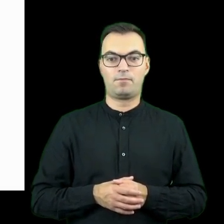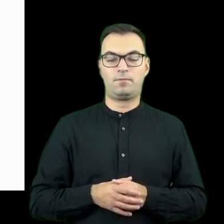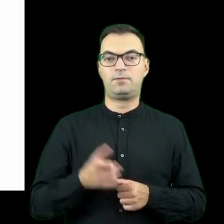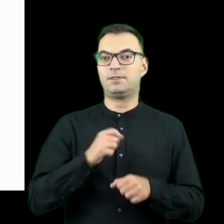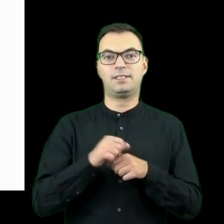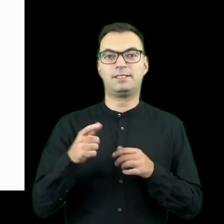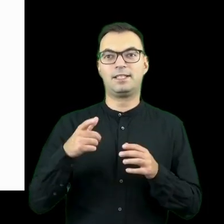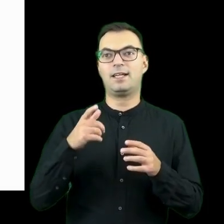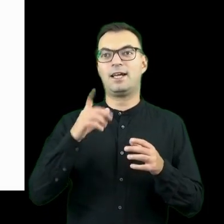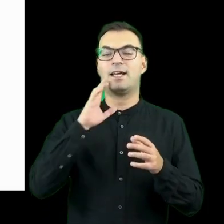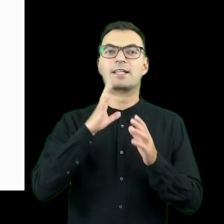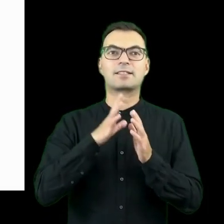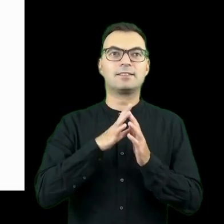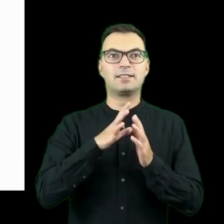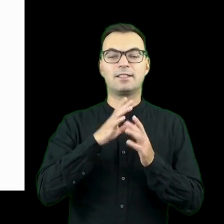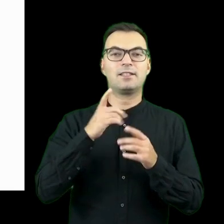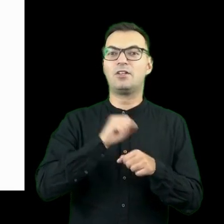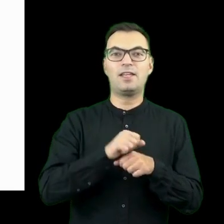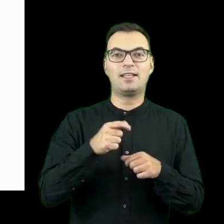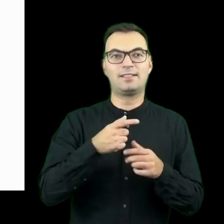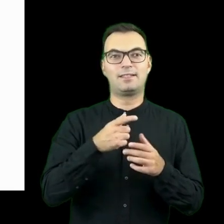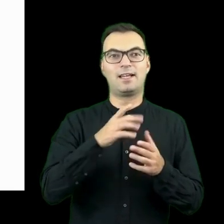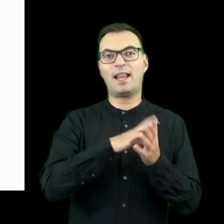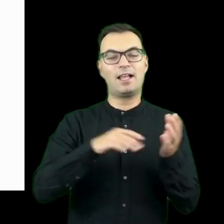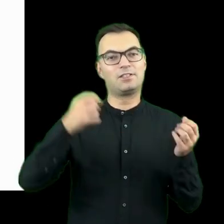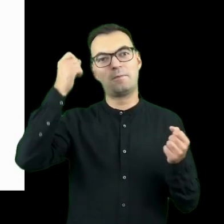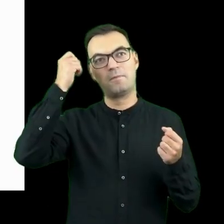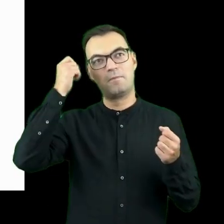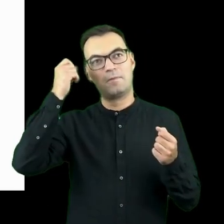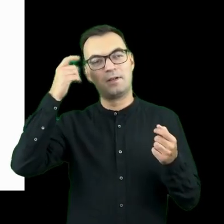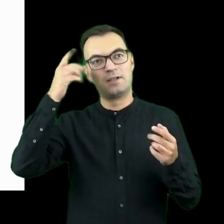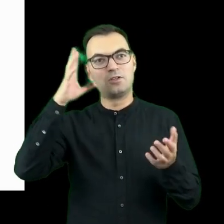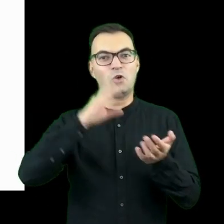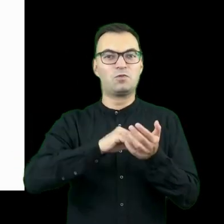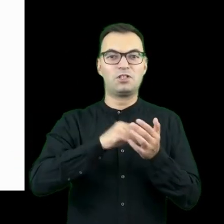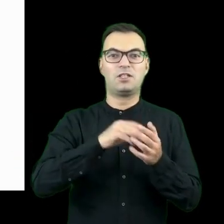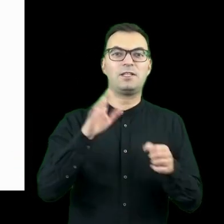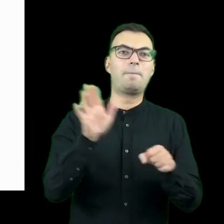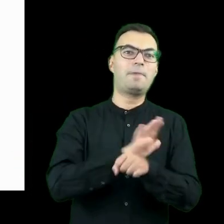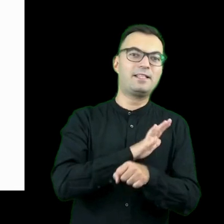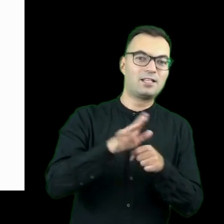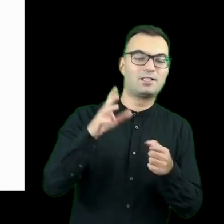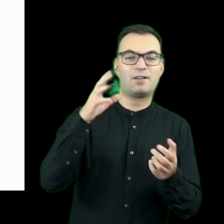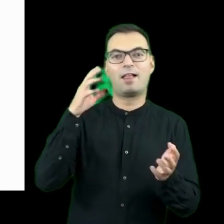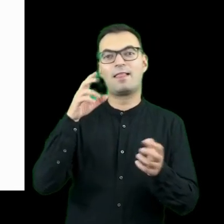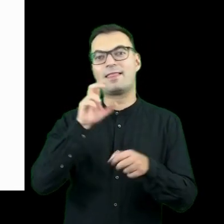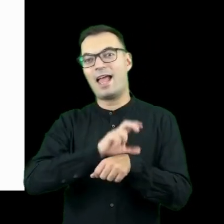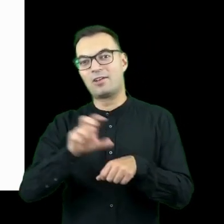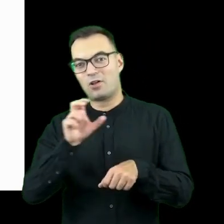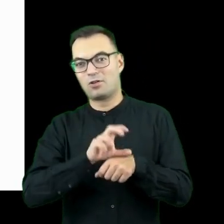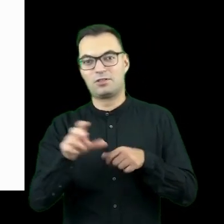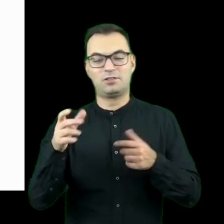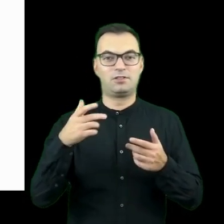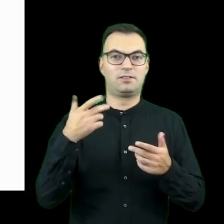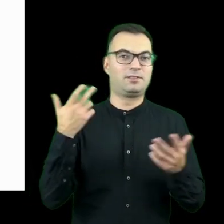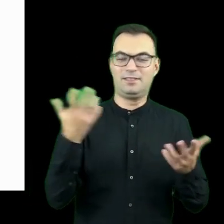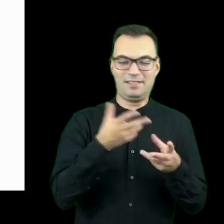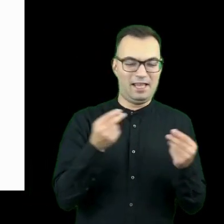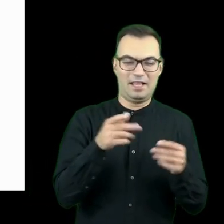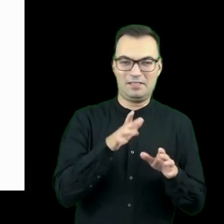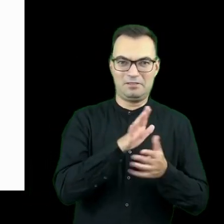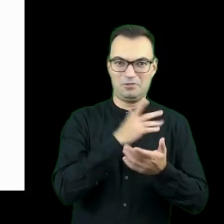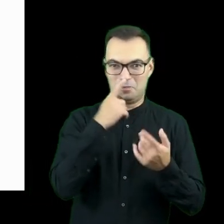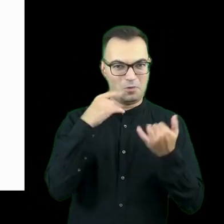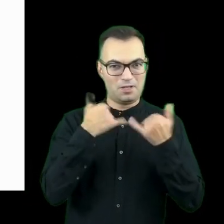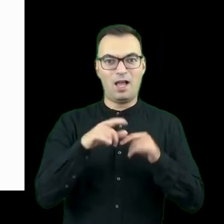z klasycznym podłożem innowacyjnym, czyli nie od osoby, która ma głębokie doświadczenie technologiczne, biznesowe lub publiczne i wprowadzenia